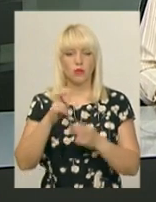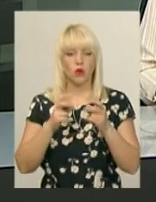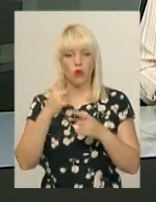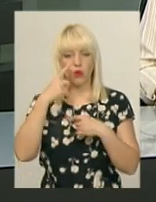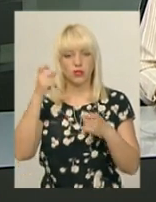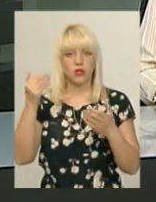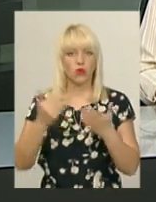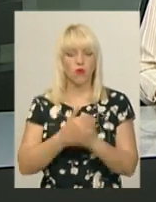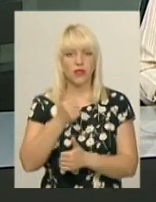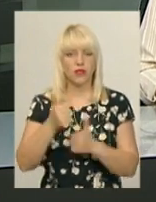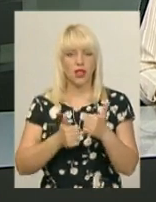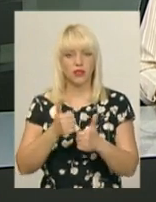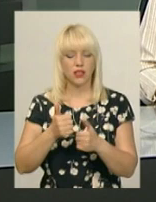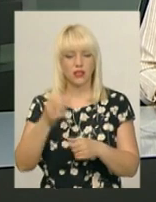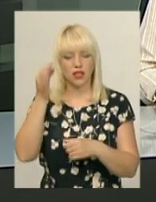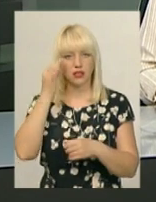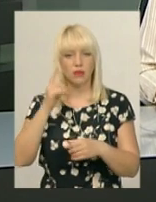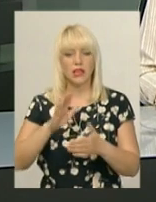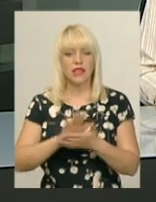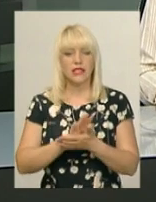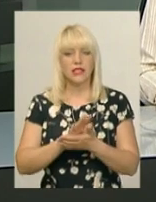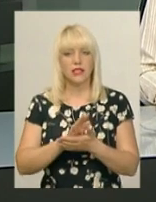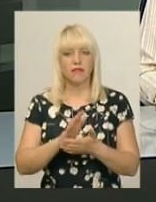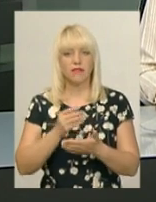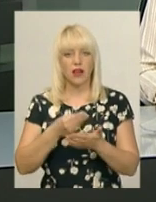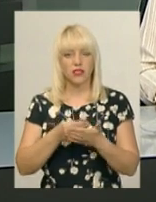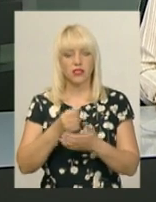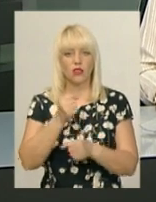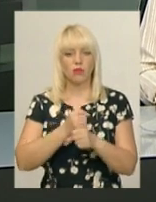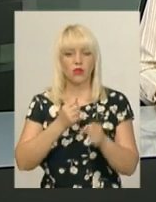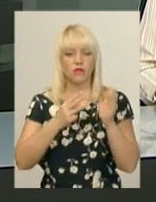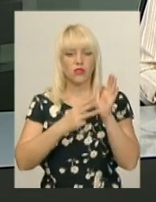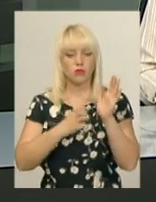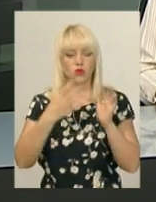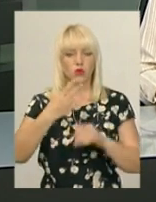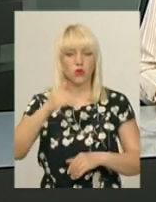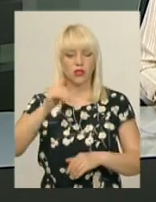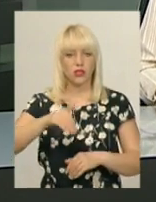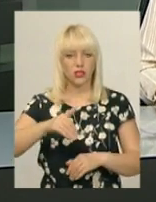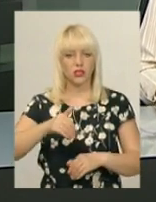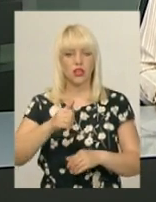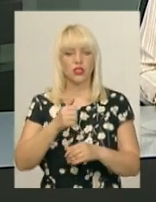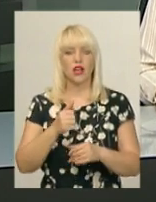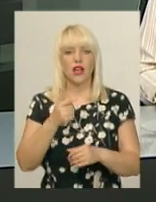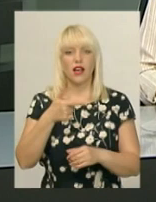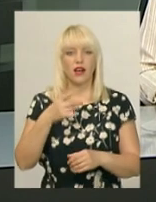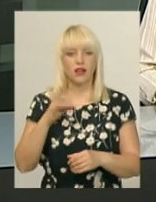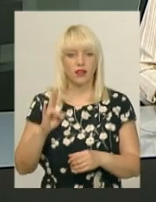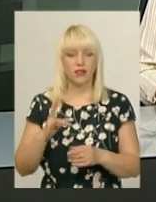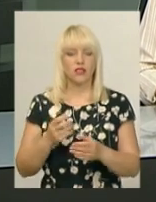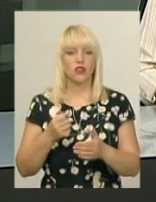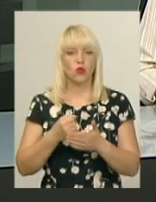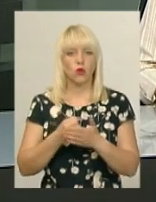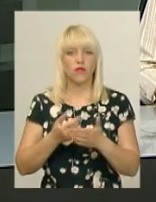новий тендер. Нагадаю, заявлення вартість робіт – 840 тисяч гривень. До закінчення відкритих торгів залишилося